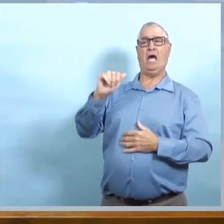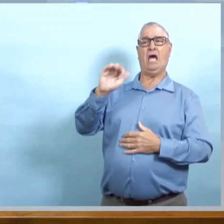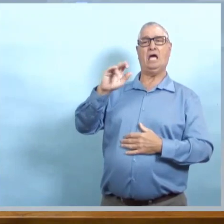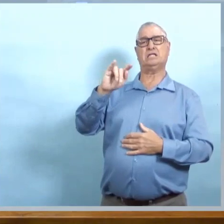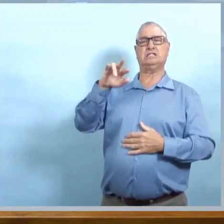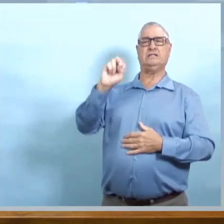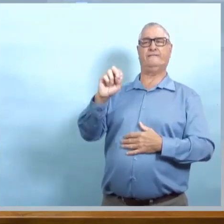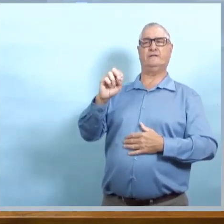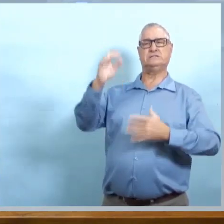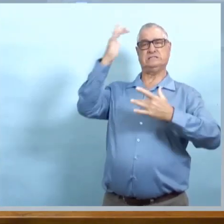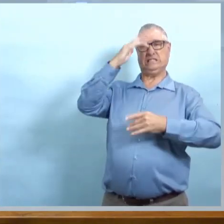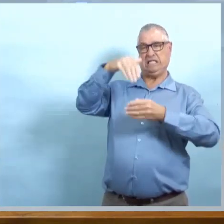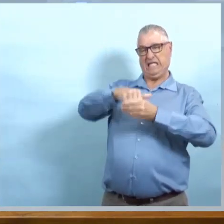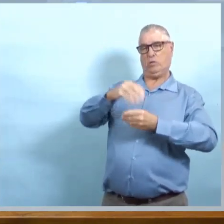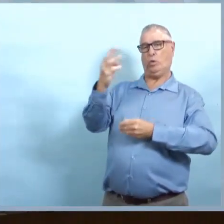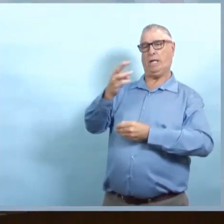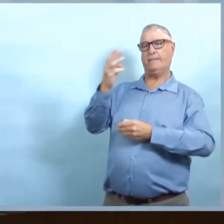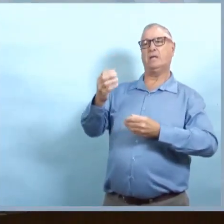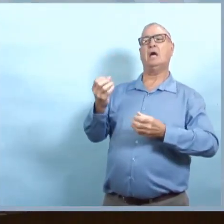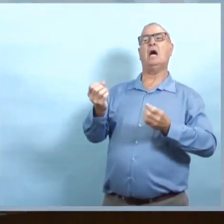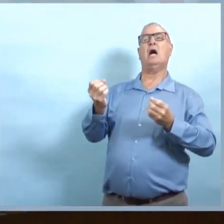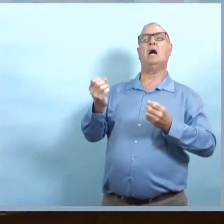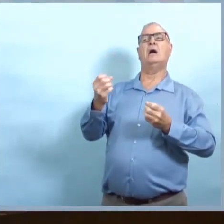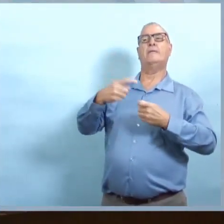contact proche sera avisé par la santé publique.